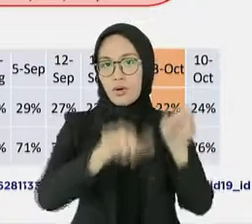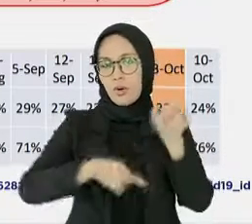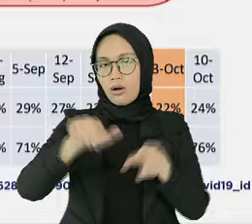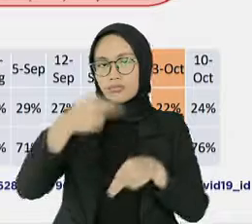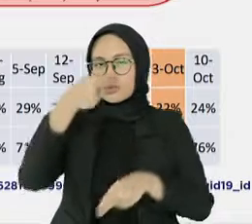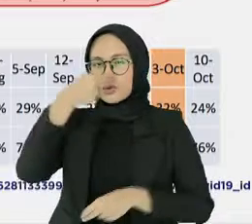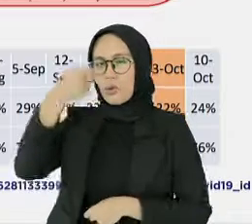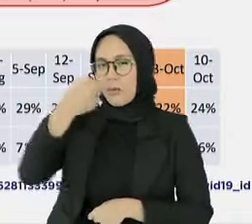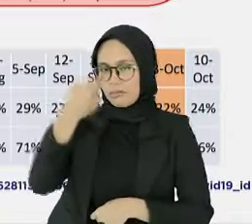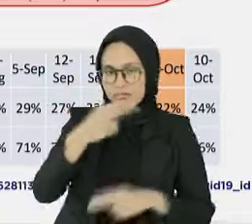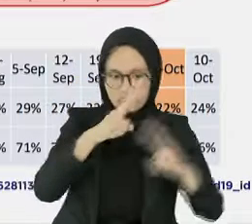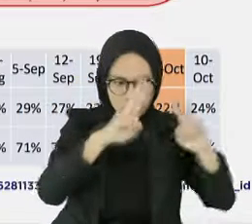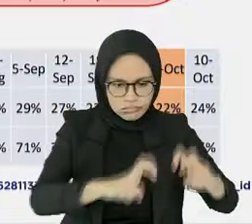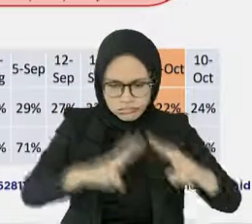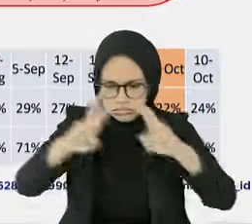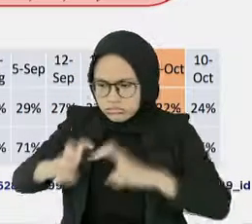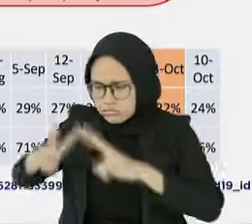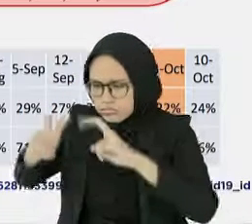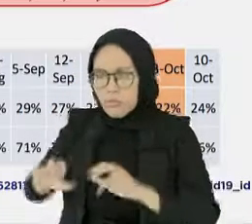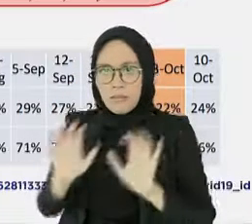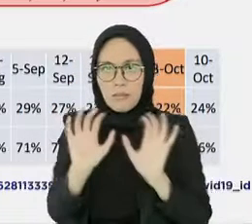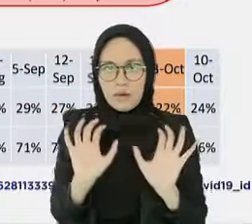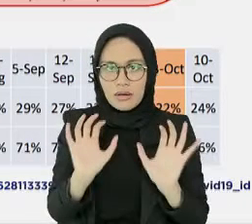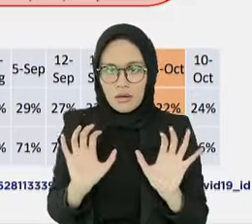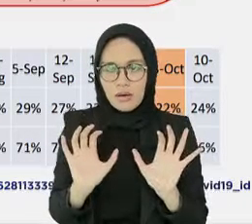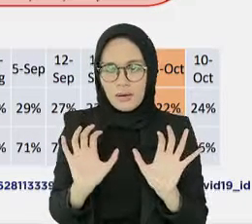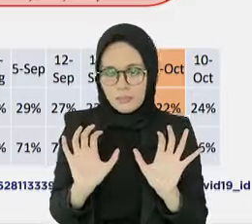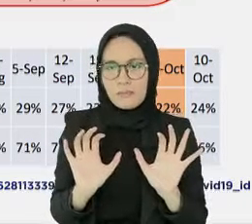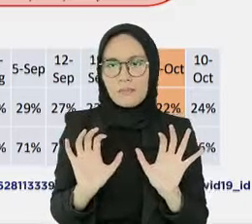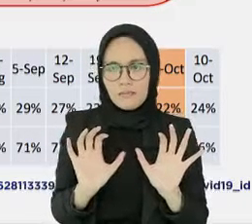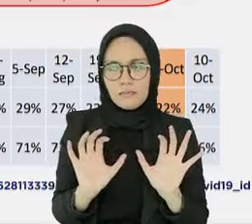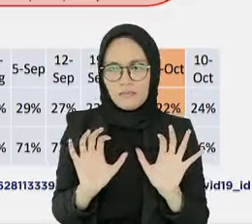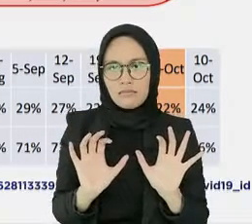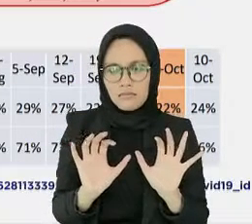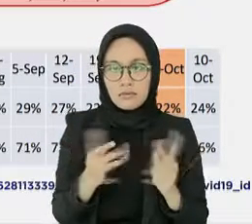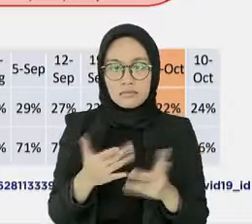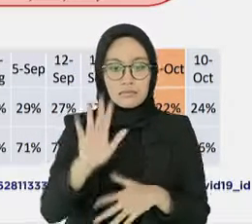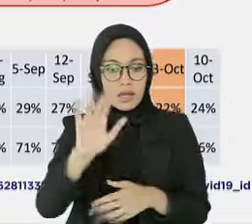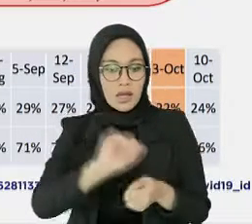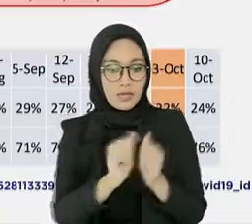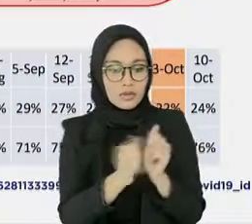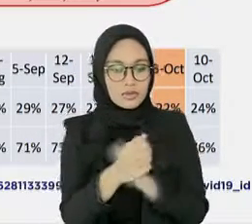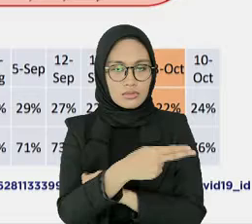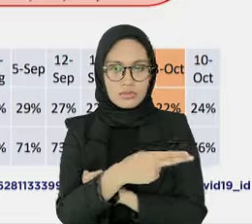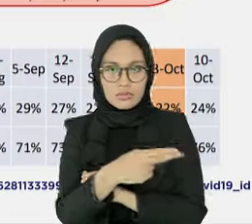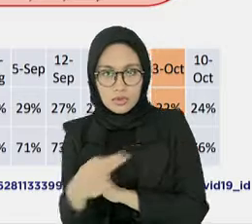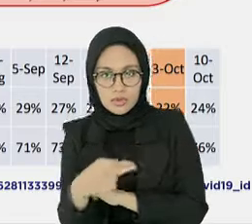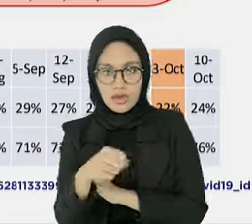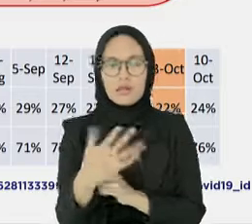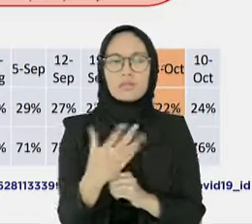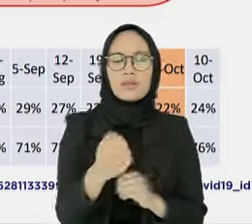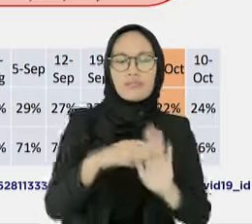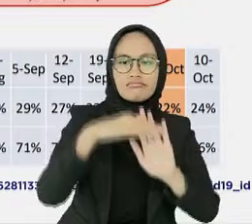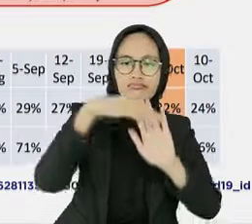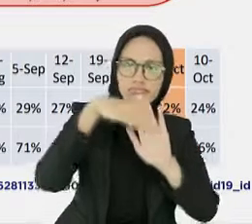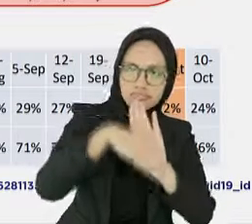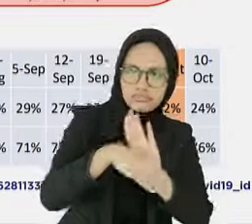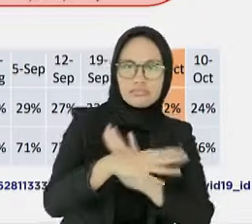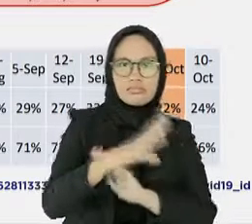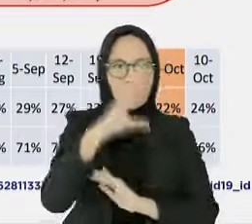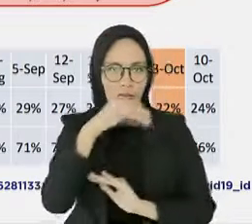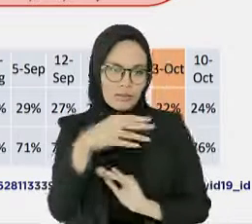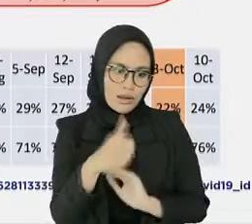diperiksa, maka kasus COVID-19 di Indonesia pun dapat segera terdeteksi dan tidak dibiarkan semakin menular.